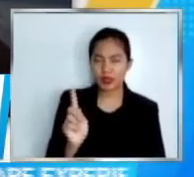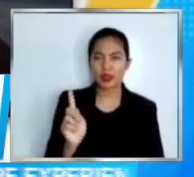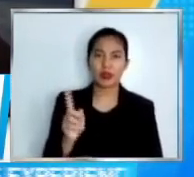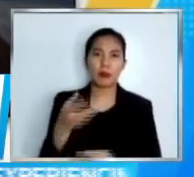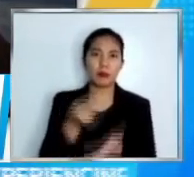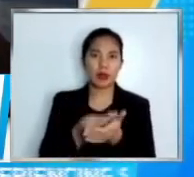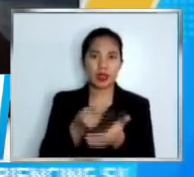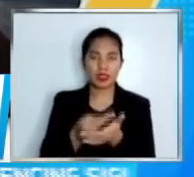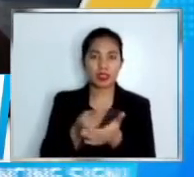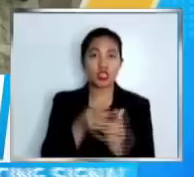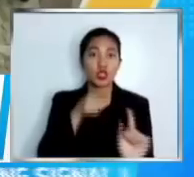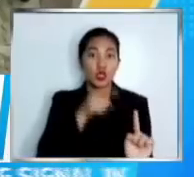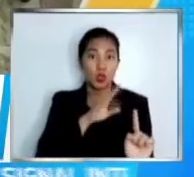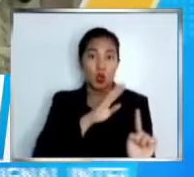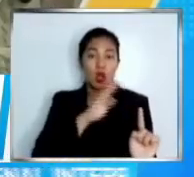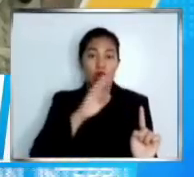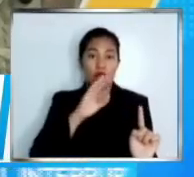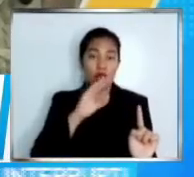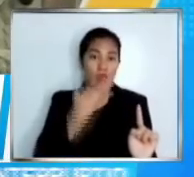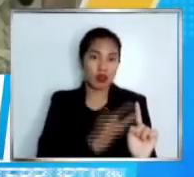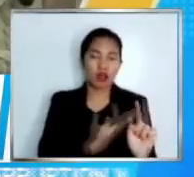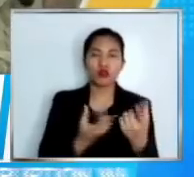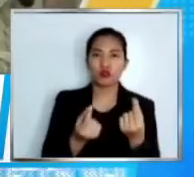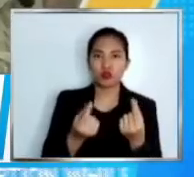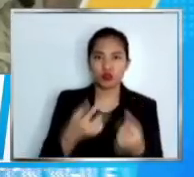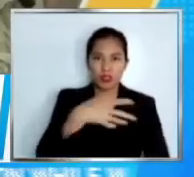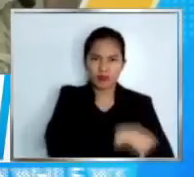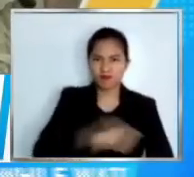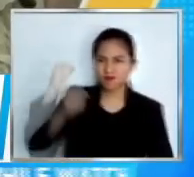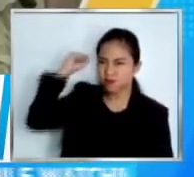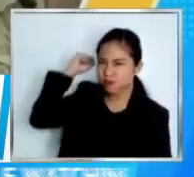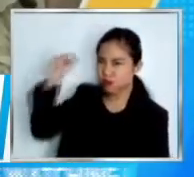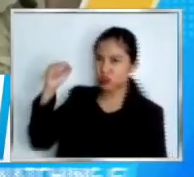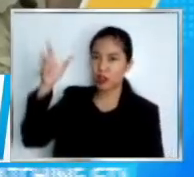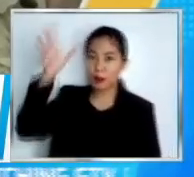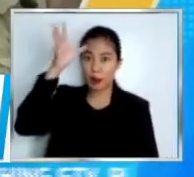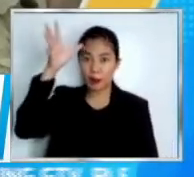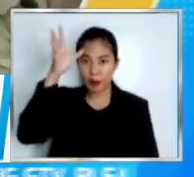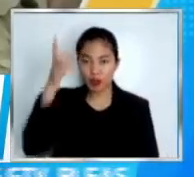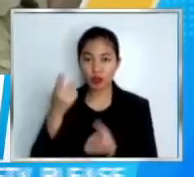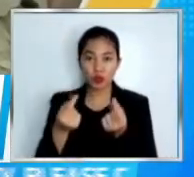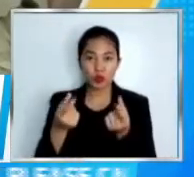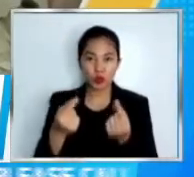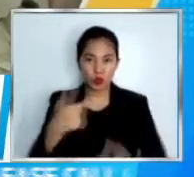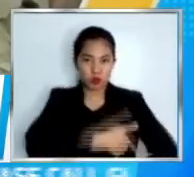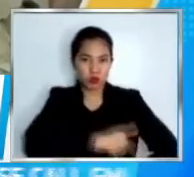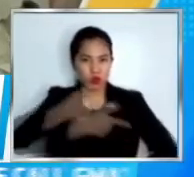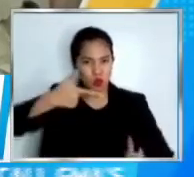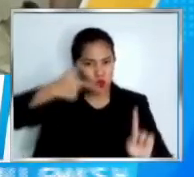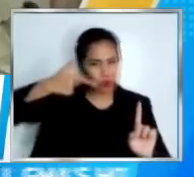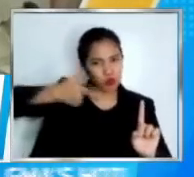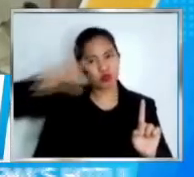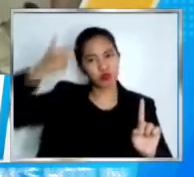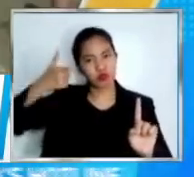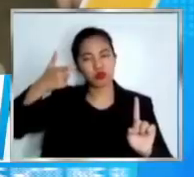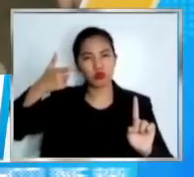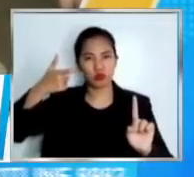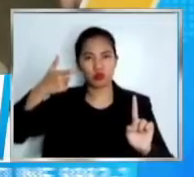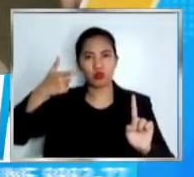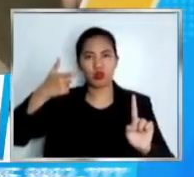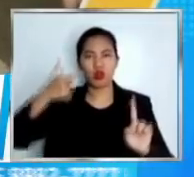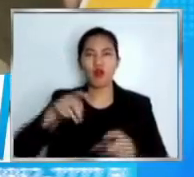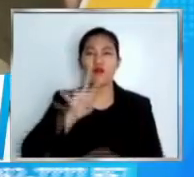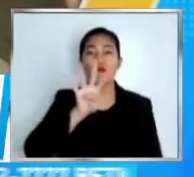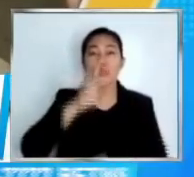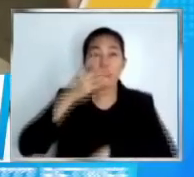tatagain ang ama. Kumuha naman ng barilang ama at nakakmana siyang nasusugurin. Pinaputukan niya na ang anak ng apat na beses.